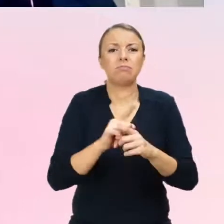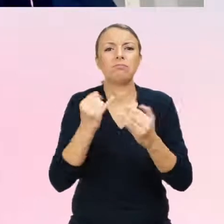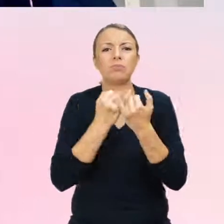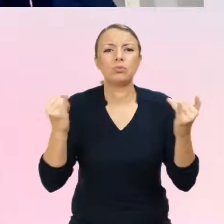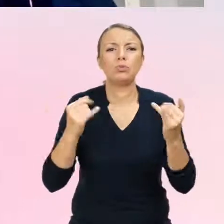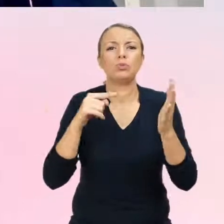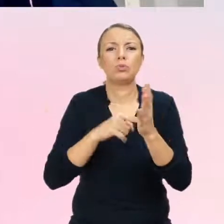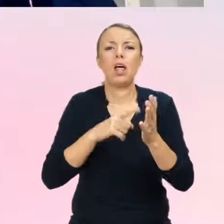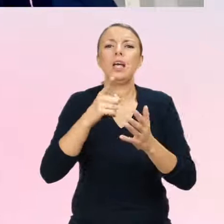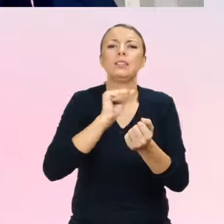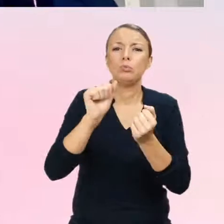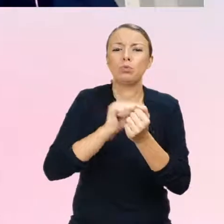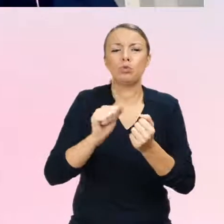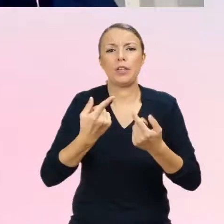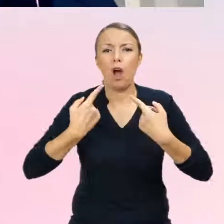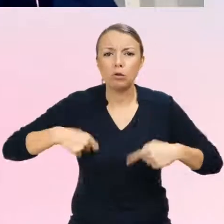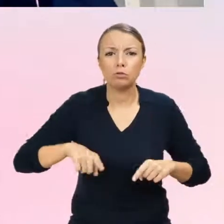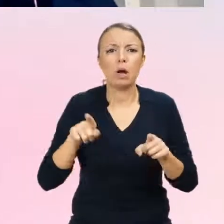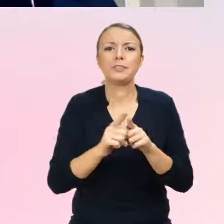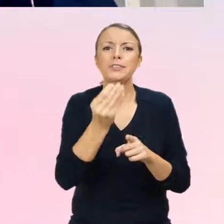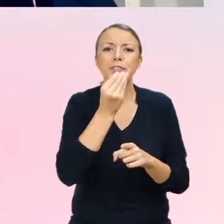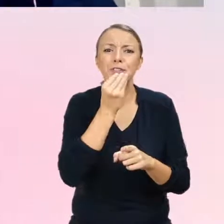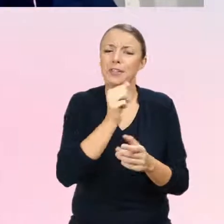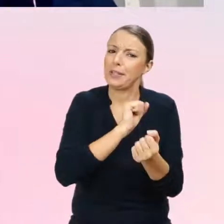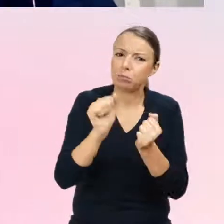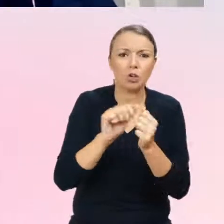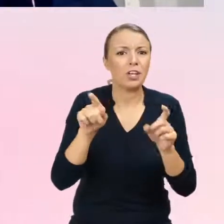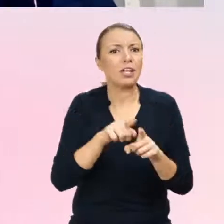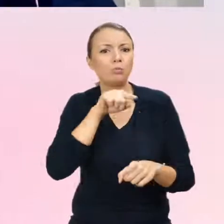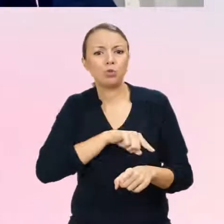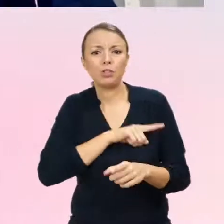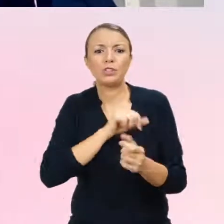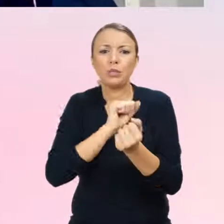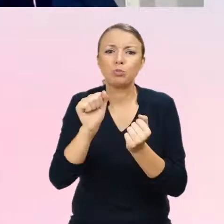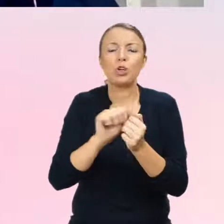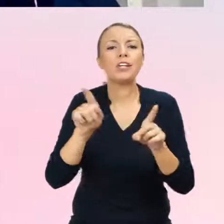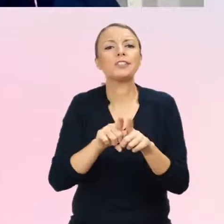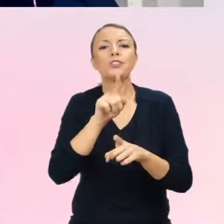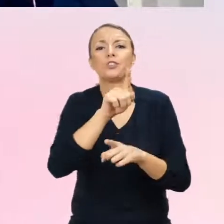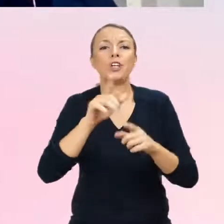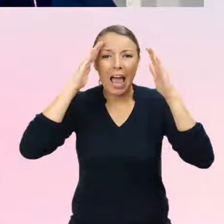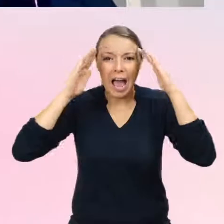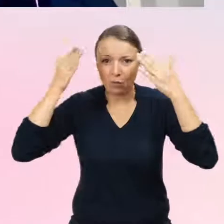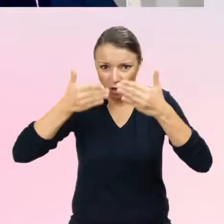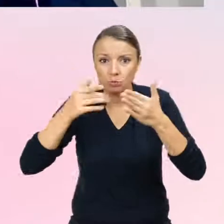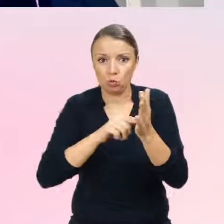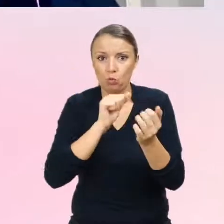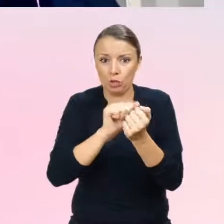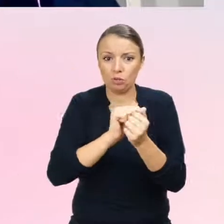zaburzenia osobowości, zaburzenia odżywiania, zaburzenia psychotyczne oraz zaburzenia ze spektrum autyzmu.